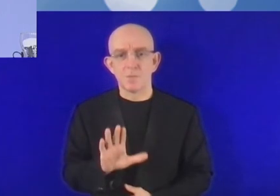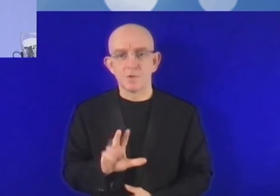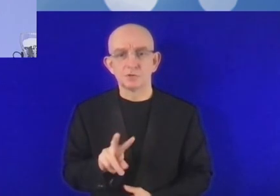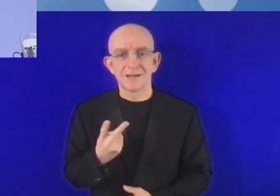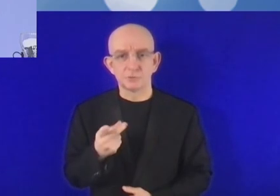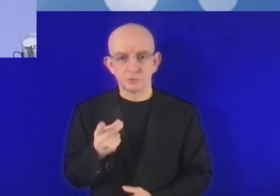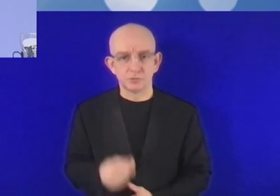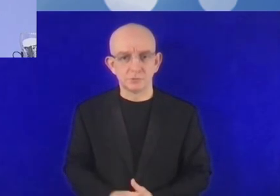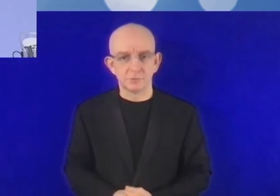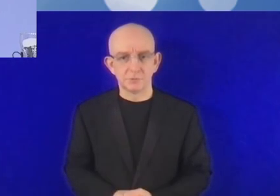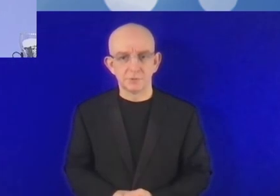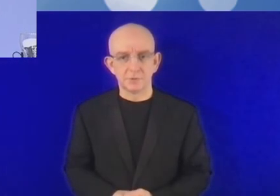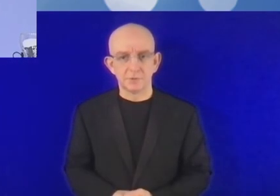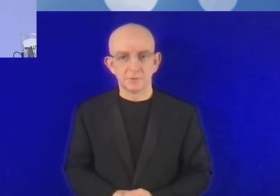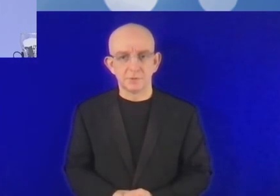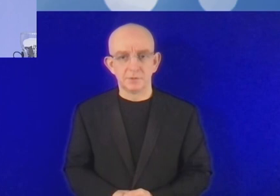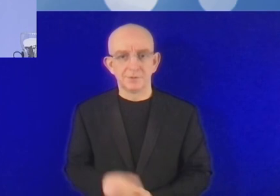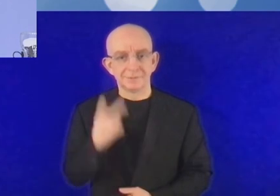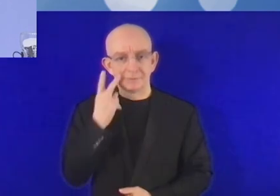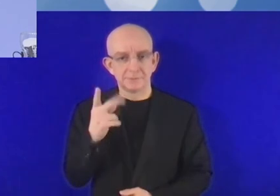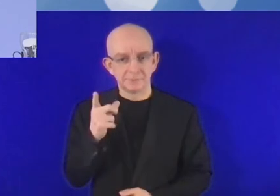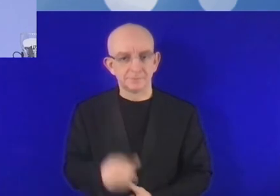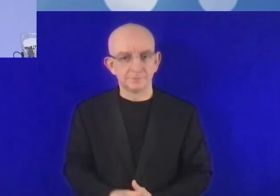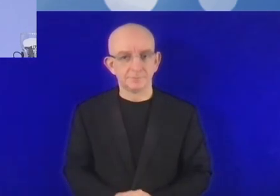besoin. Donc on a besoin, effectivement, d'une coopération,